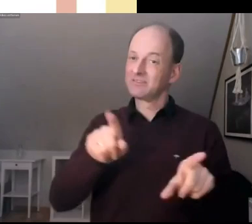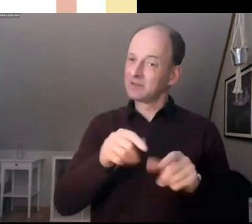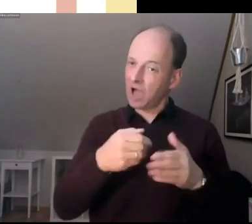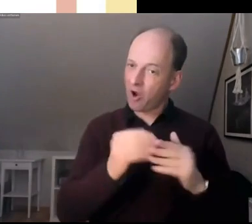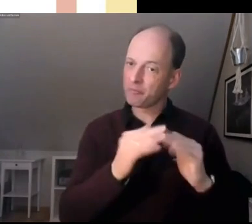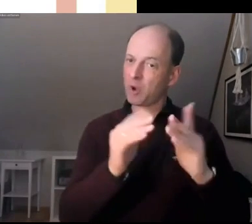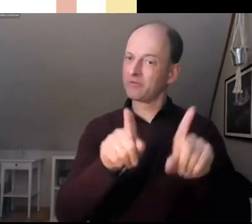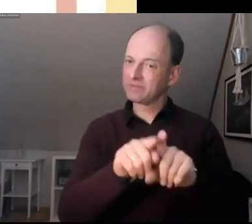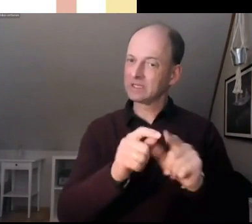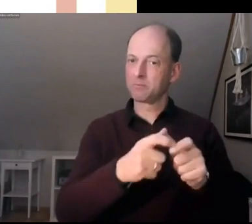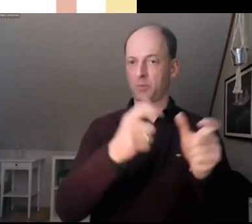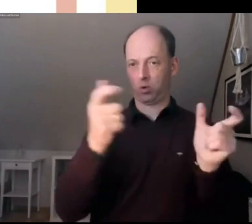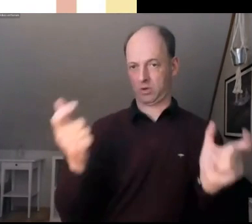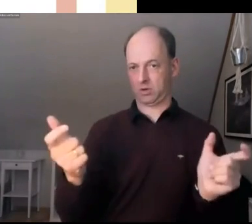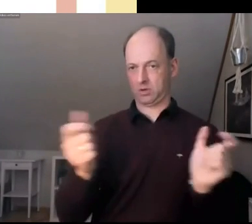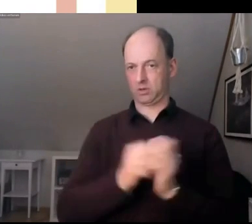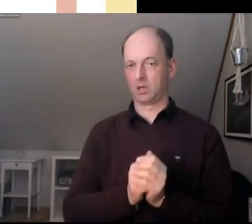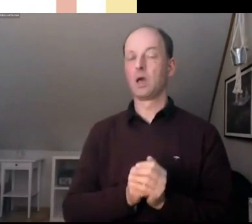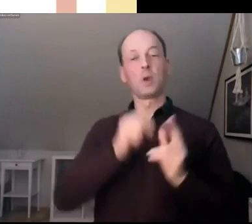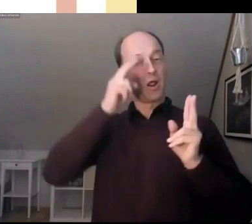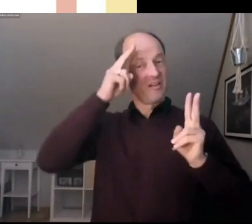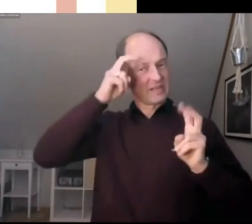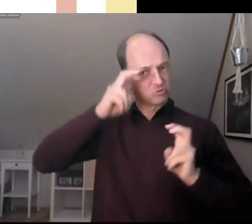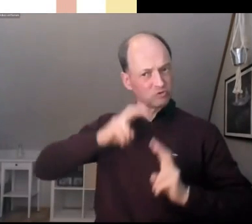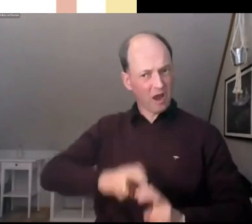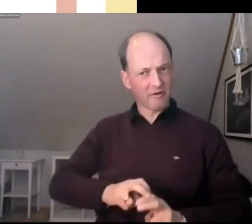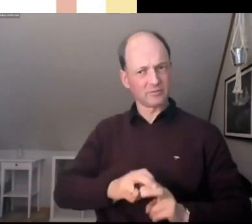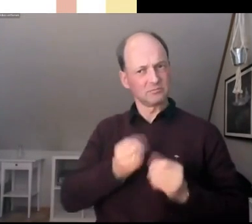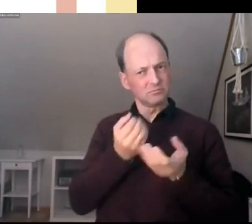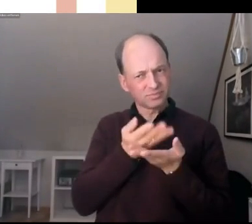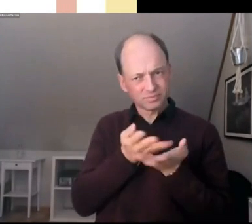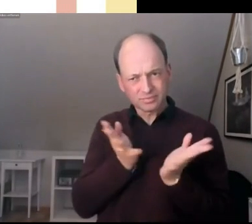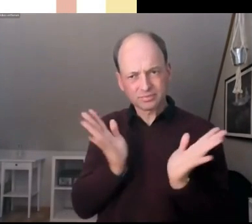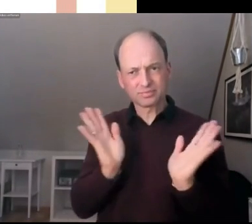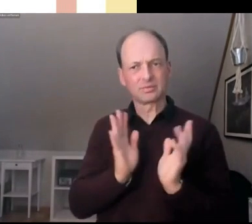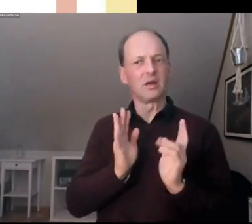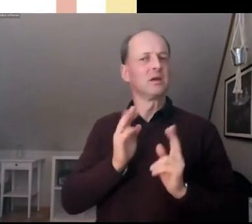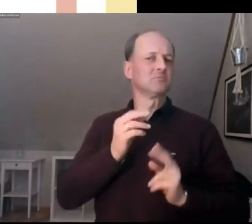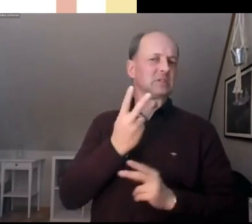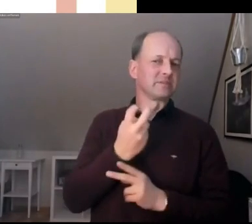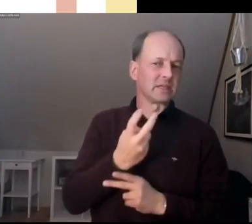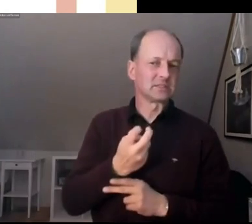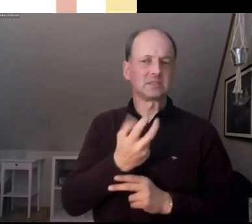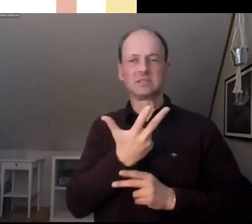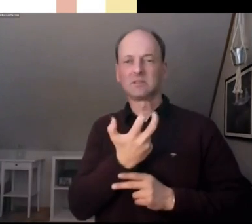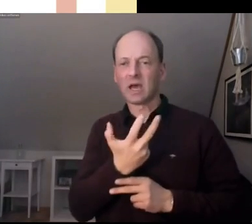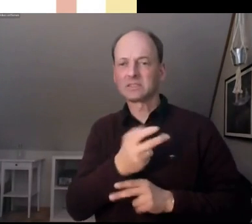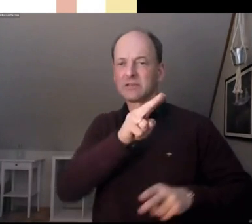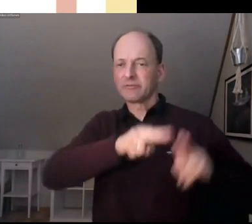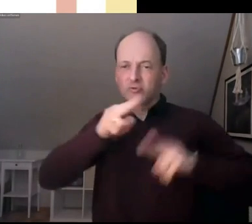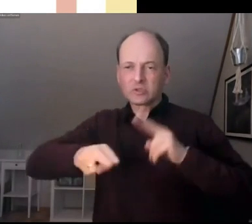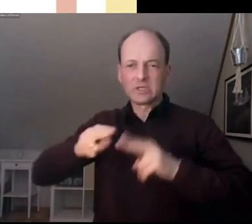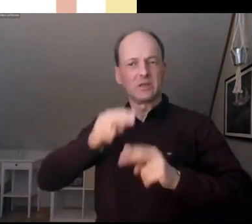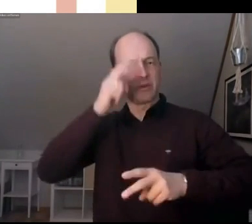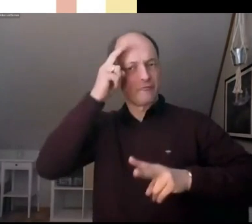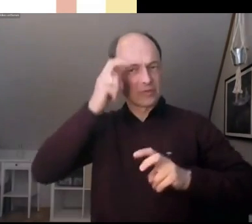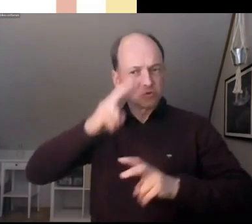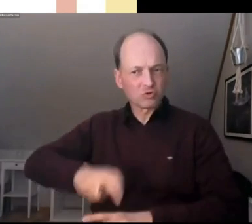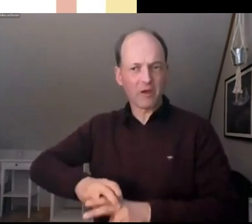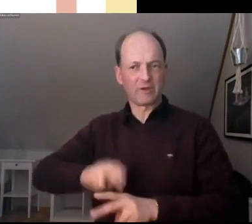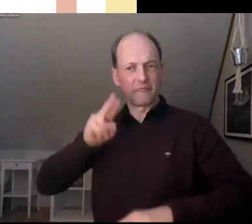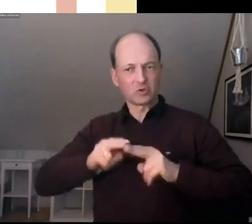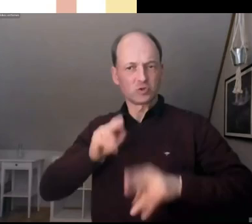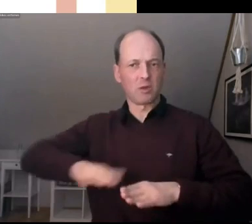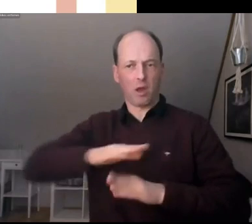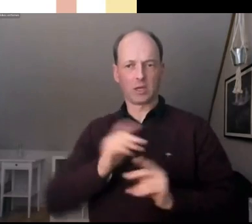BürgerInnenrat dargestellt. Also es sind dann wirklich 20, 30 oder mehr WissenschaftlerInnen aus unterschiedlichen Fachbereichen, die eingeladen